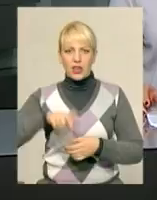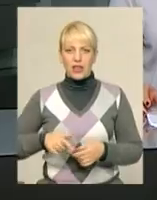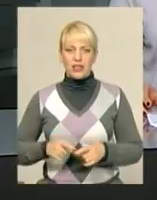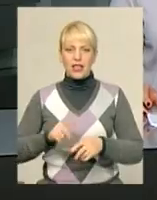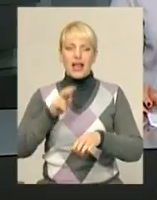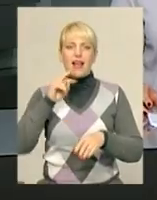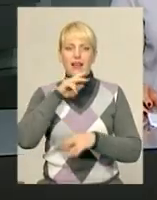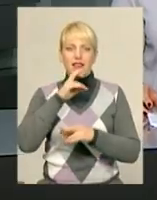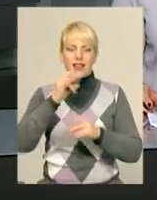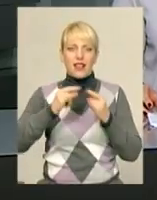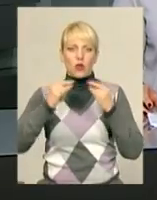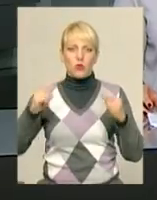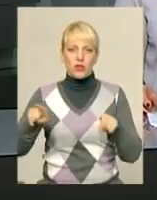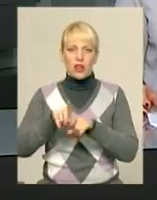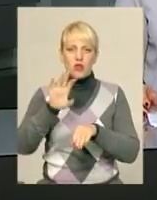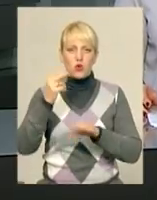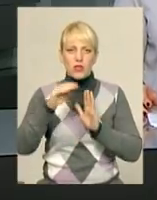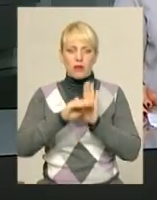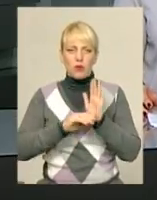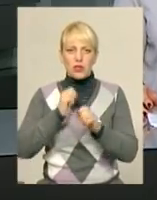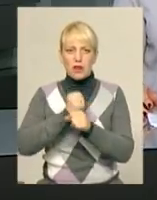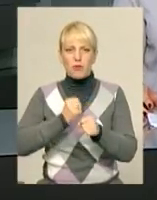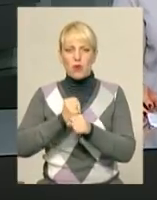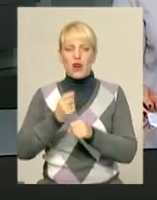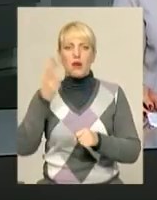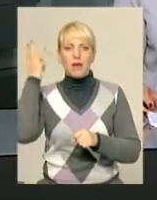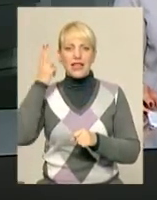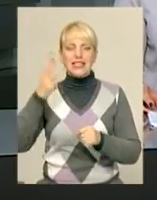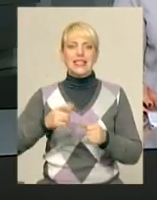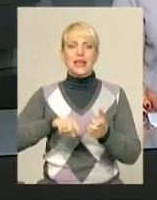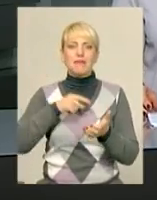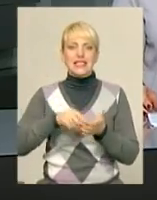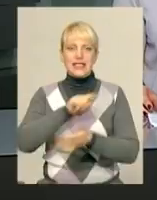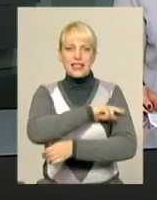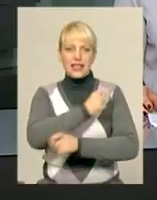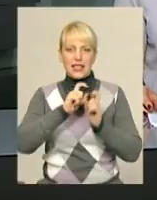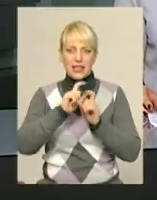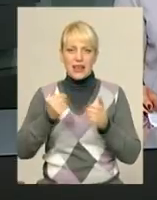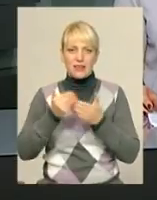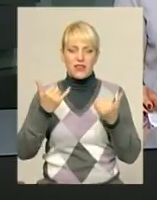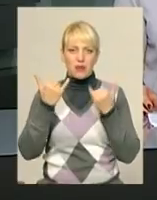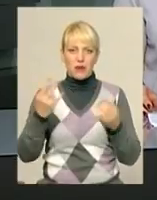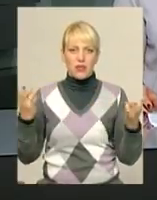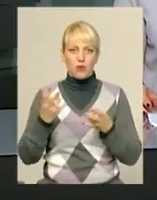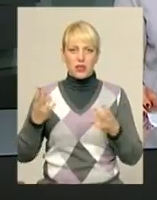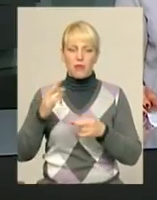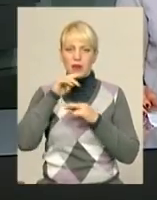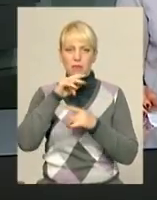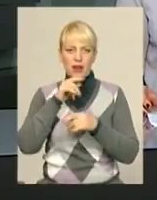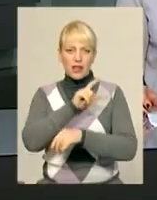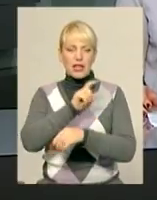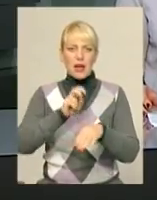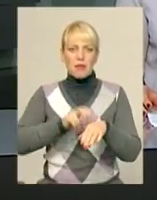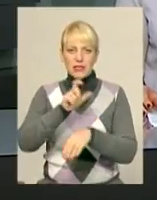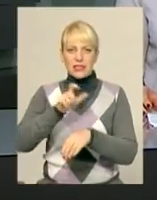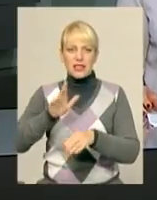Ліки на тумбочку. Така соціальна програма запрацювала у Хмельницькій міській лікарні. Відтепер за найнеобхідніші препарати пацієнти